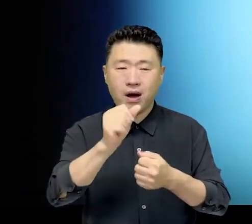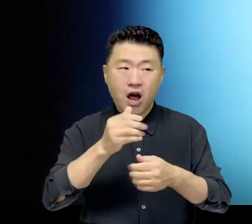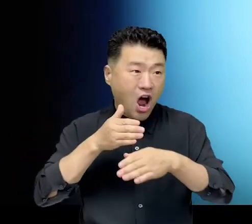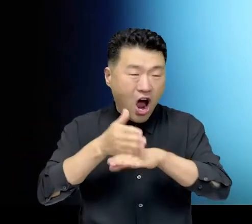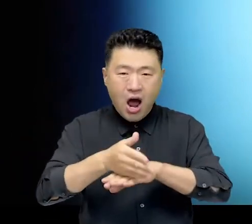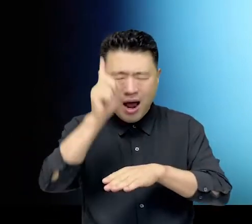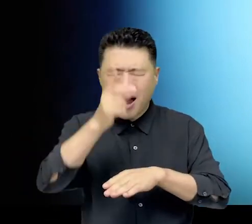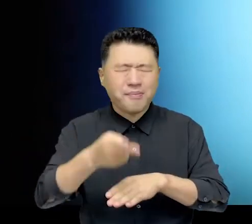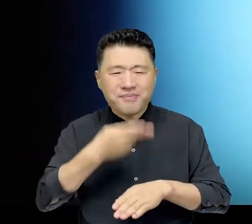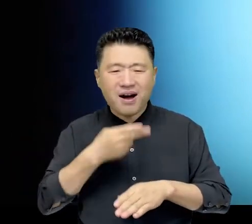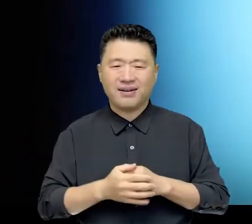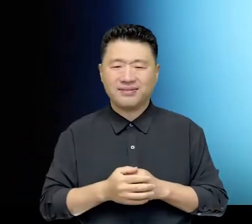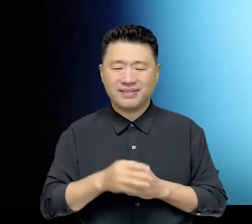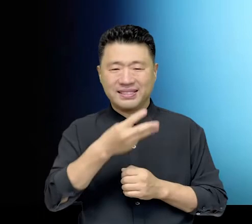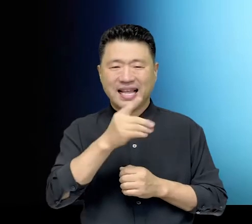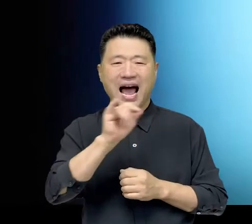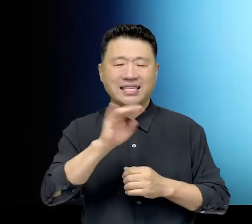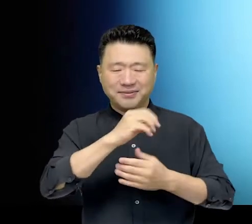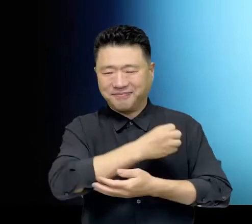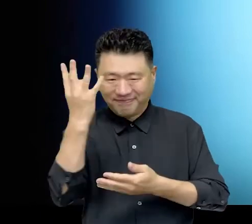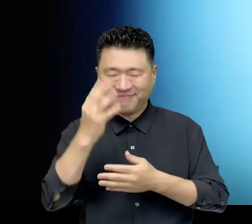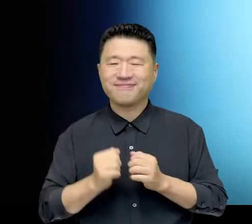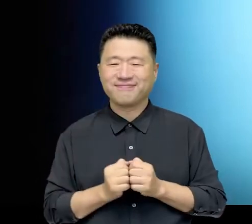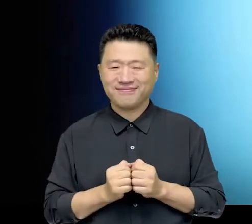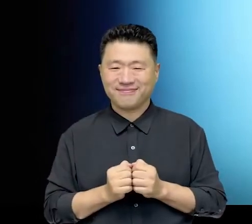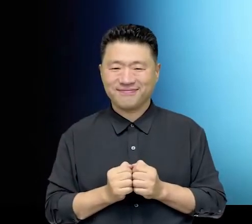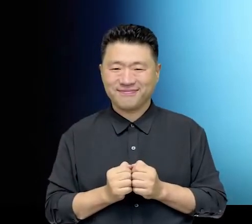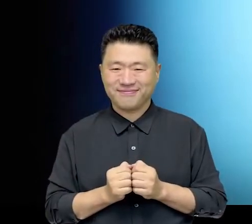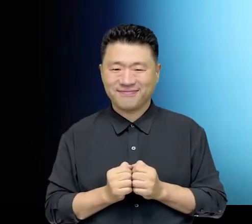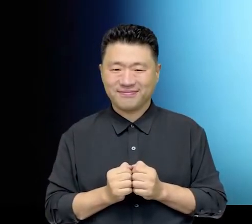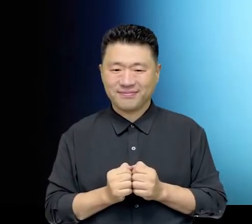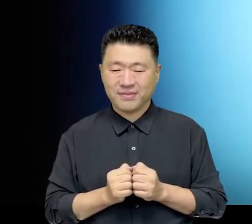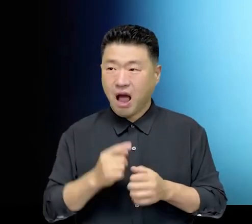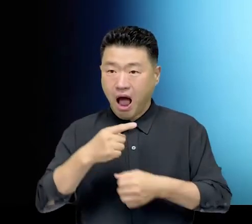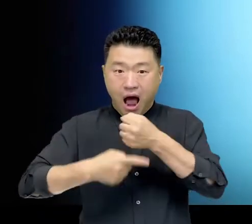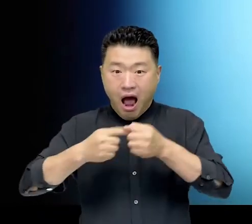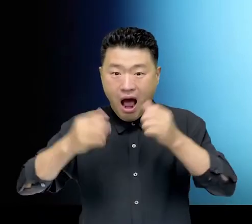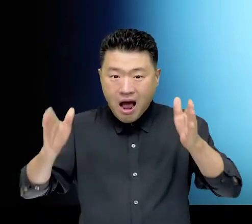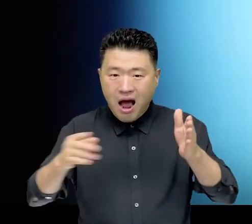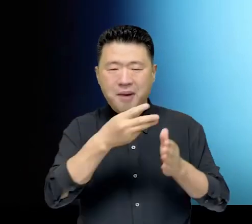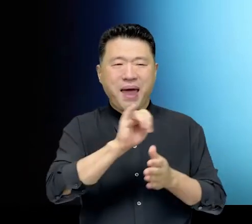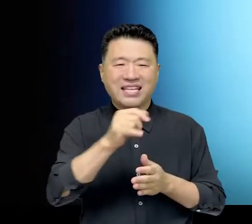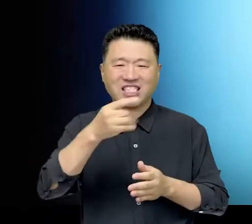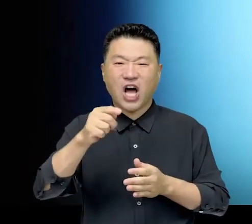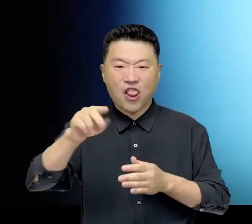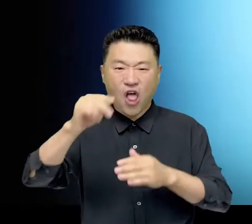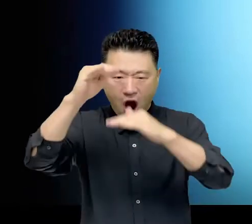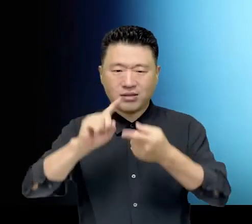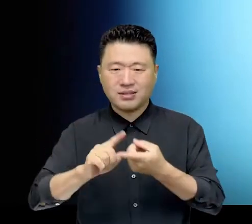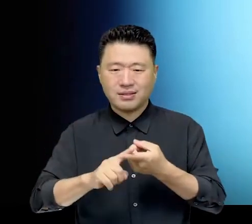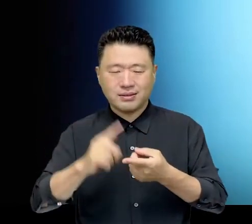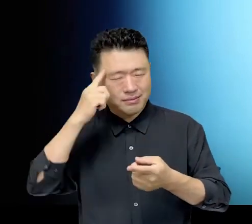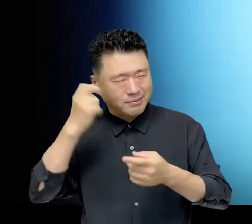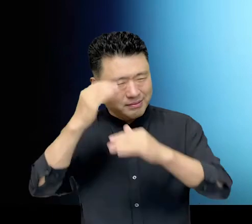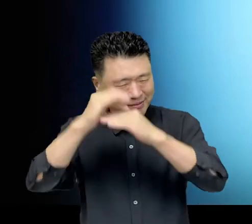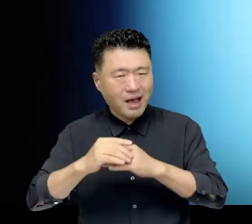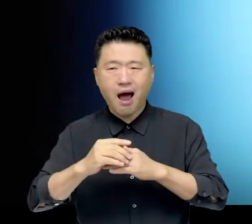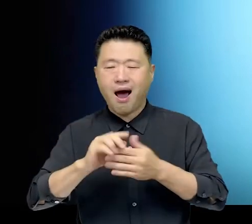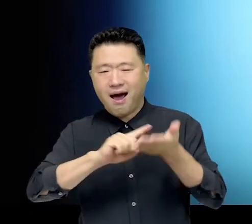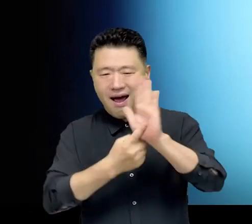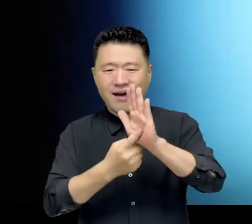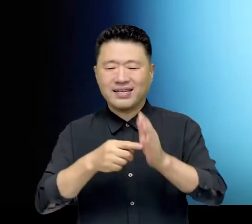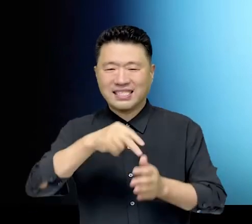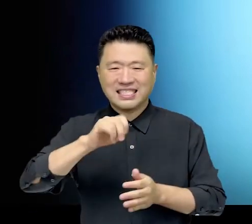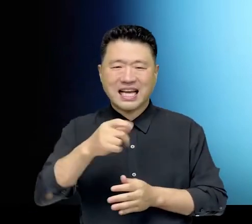절대 속도를 늦추지 않는다 언론사 타임 올해의 페이지 터너이자 영리한 스릴러